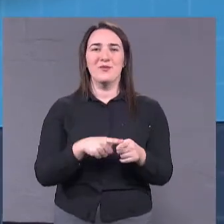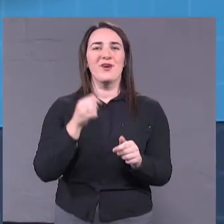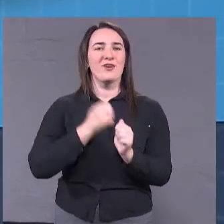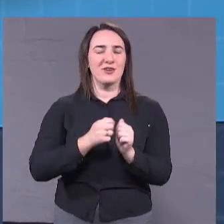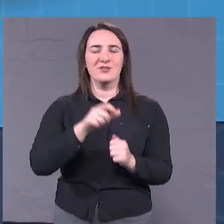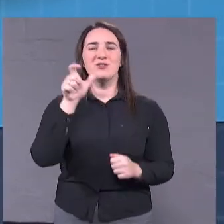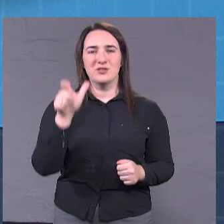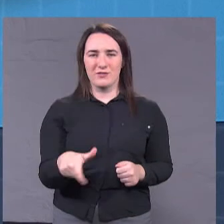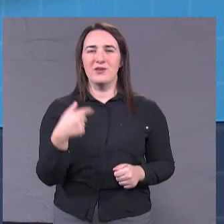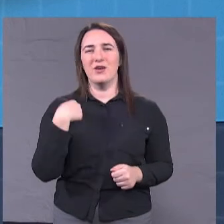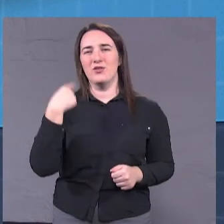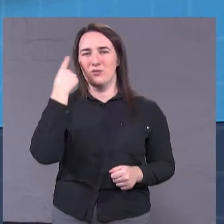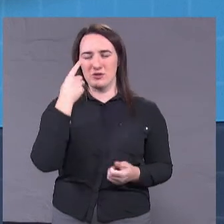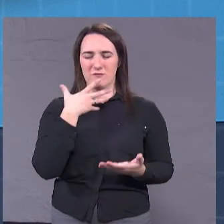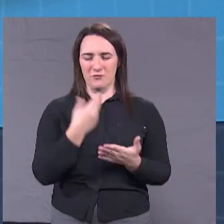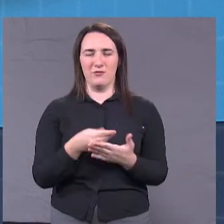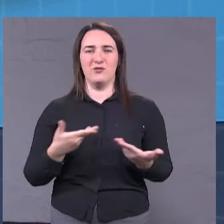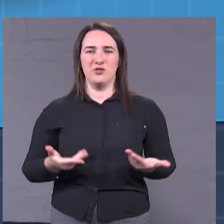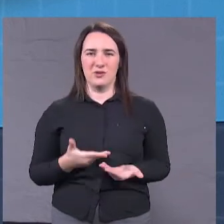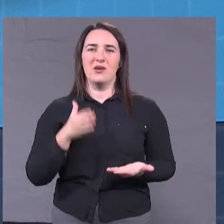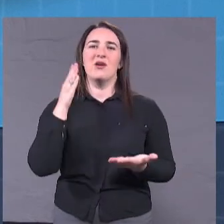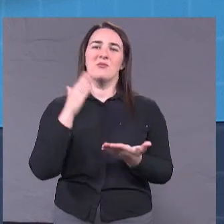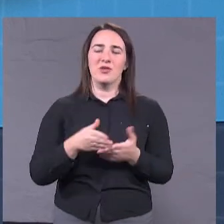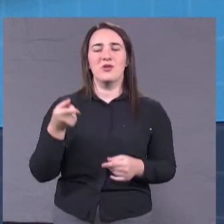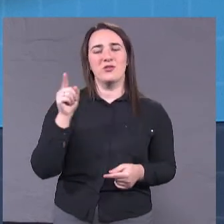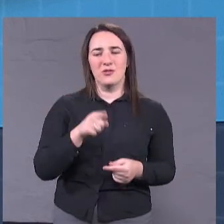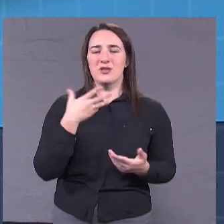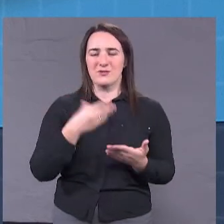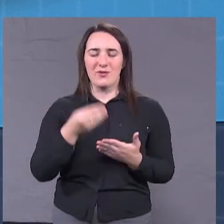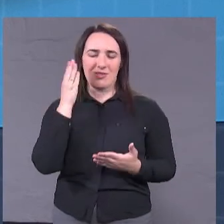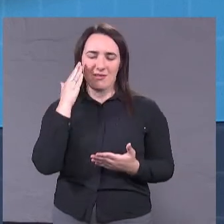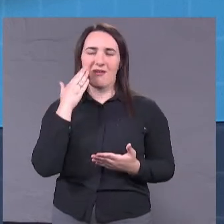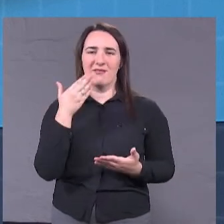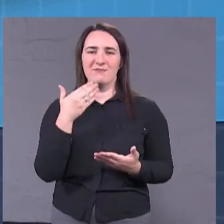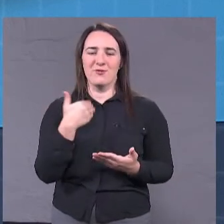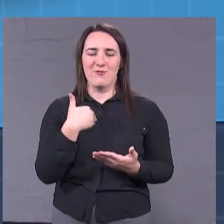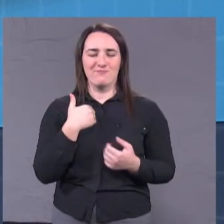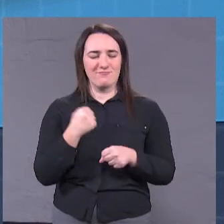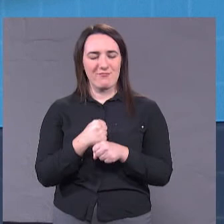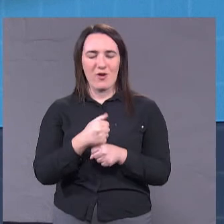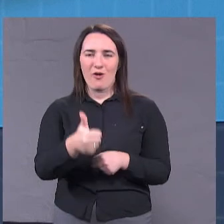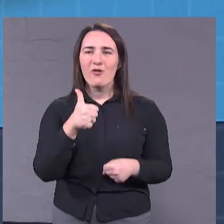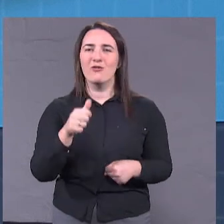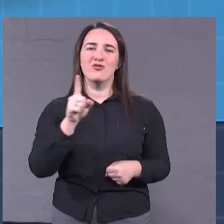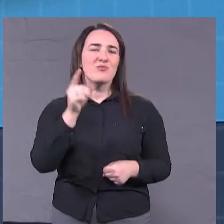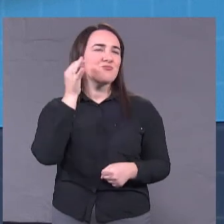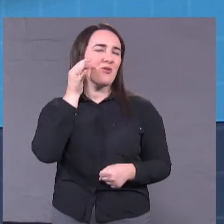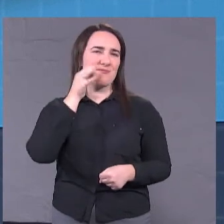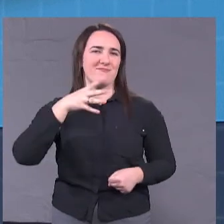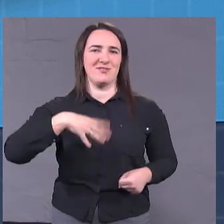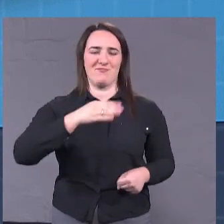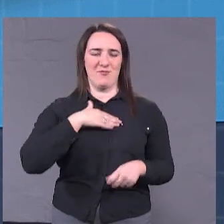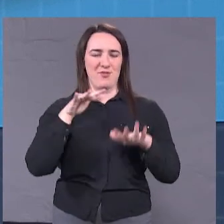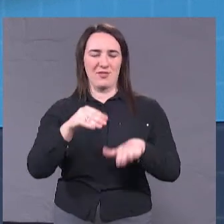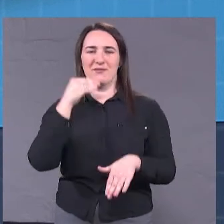я думаю, в своєй житті, має то чи інше ремесло, старається його зробити добре, щоб об цьому помнили багато. Тобто, но